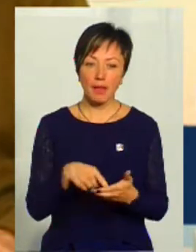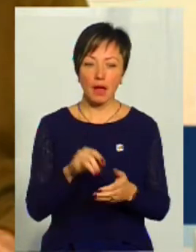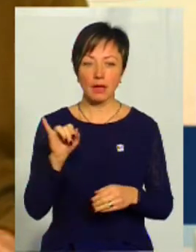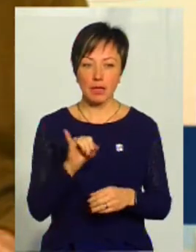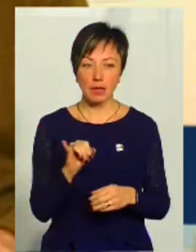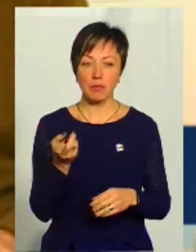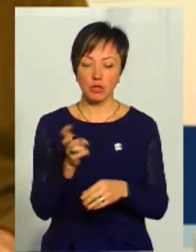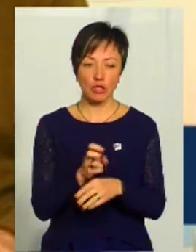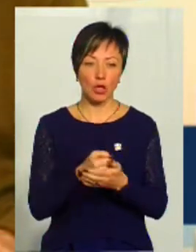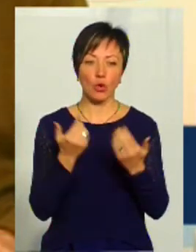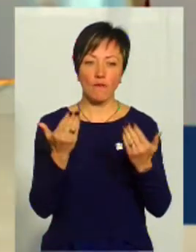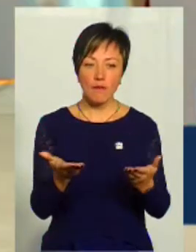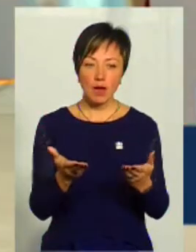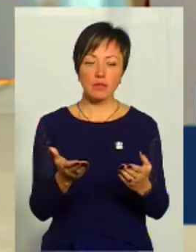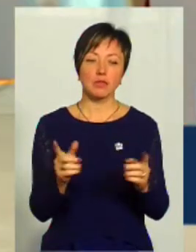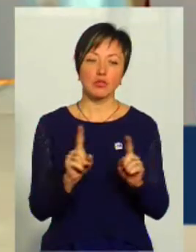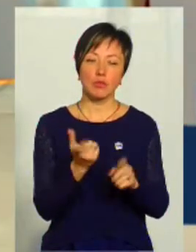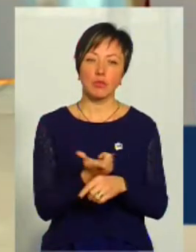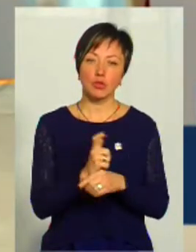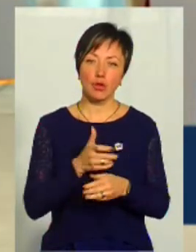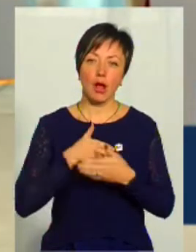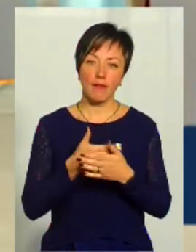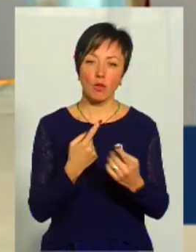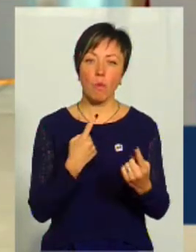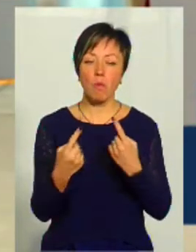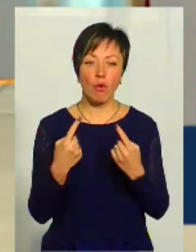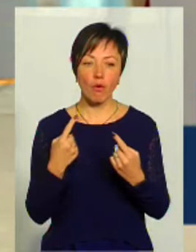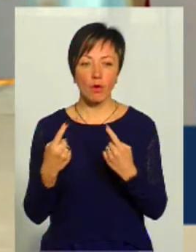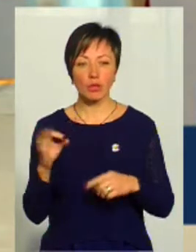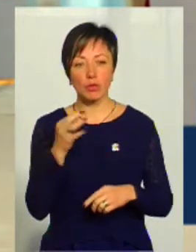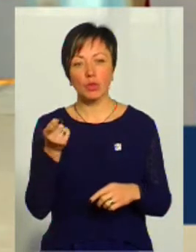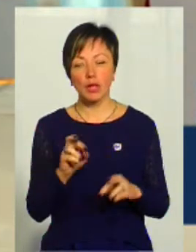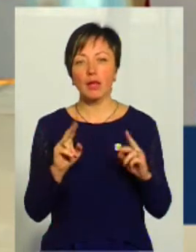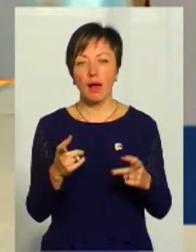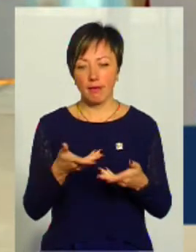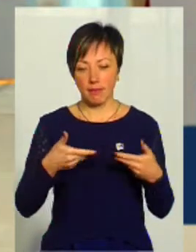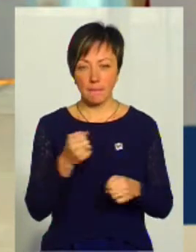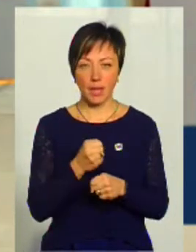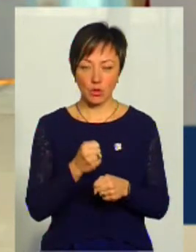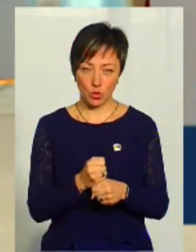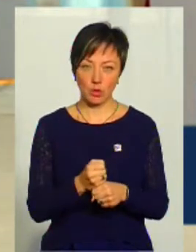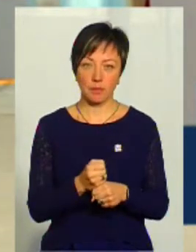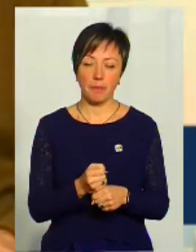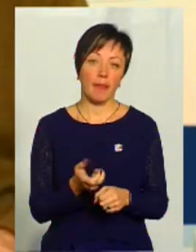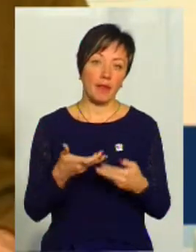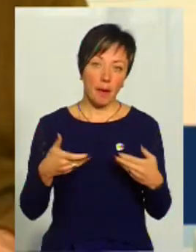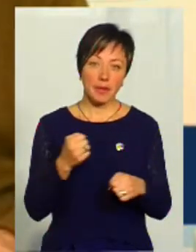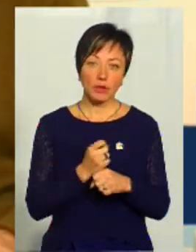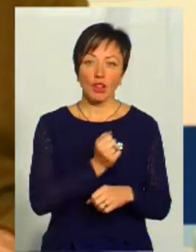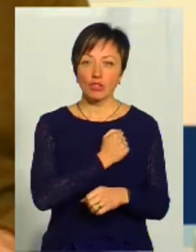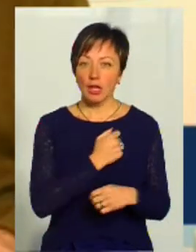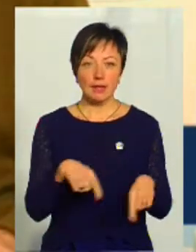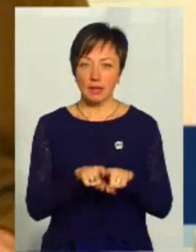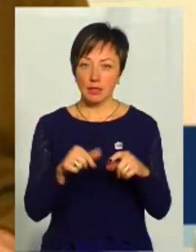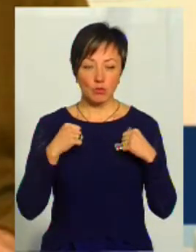і прийшла до вас, щоб більш активно поговорити про те, як нам працюється. Працюється нам, на жаль,